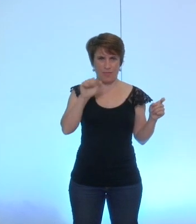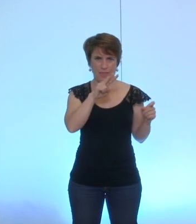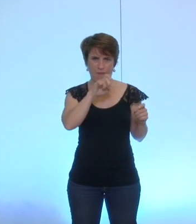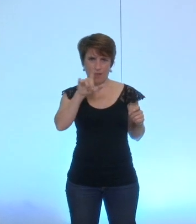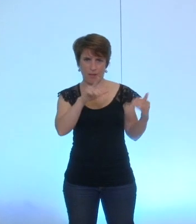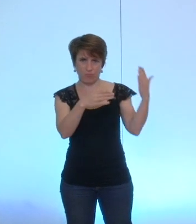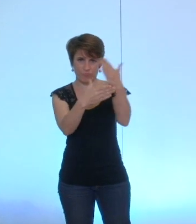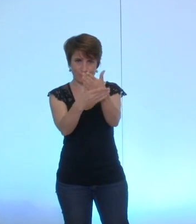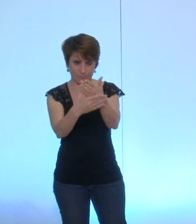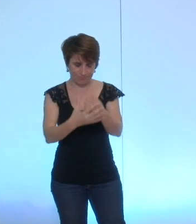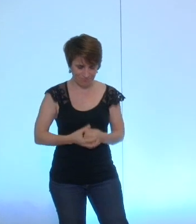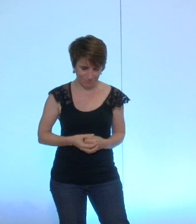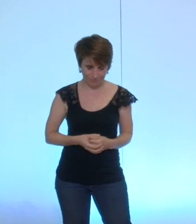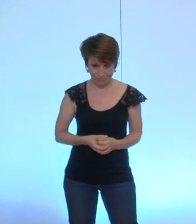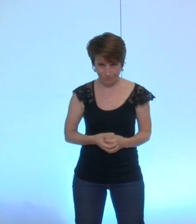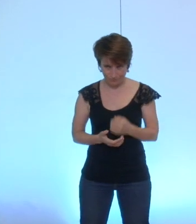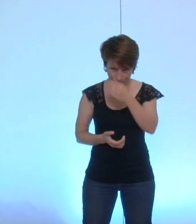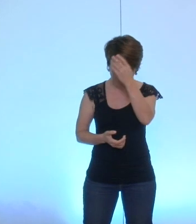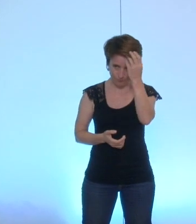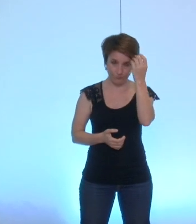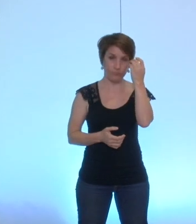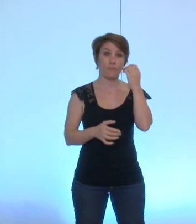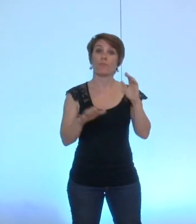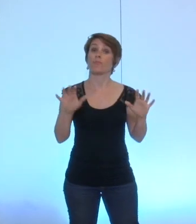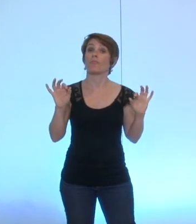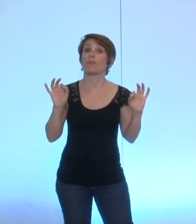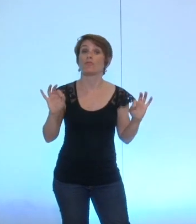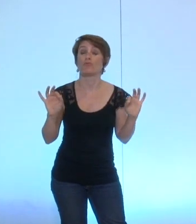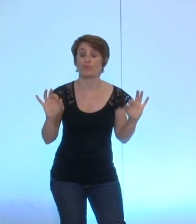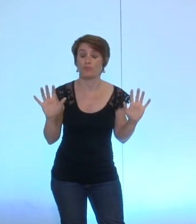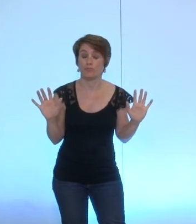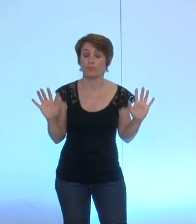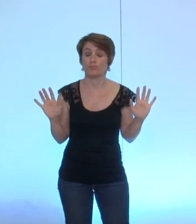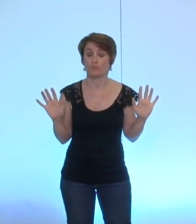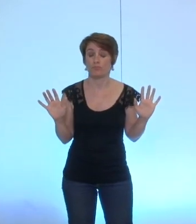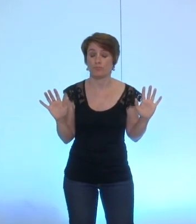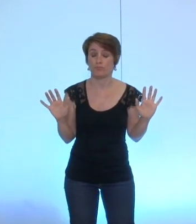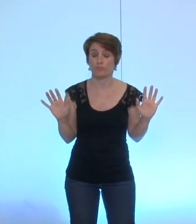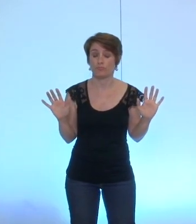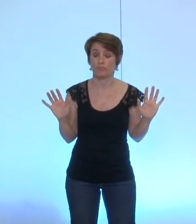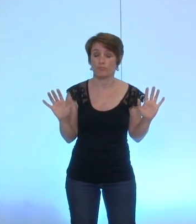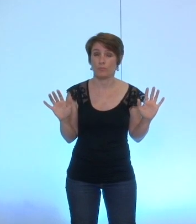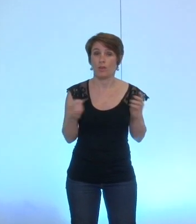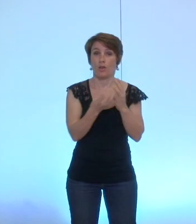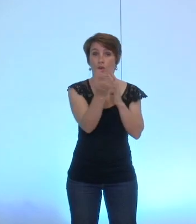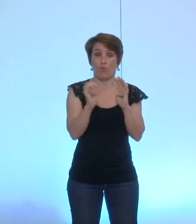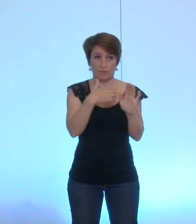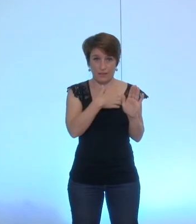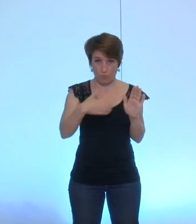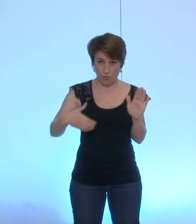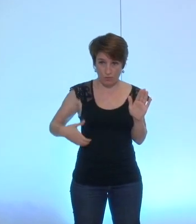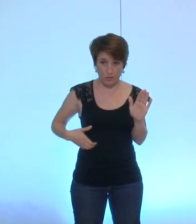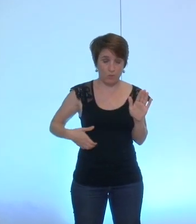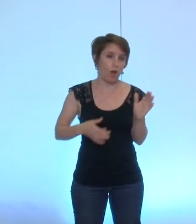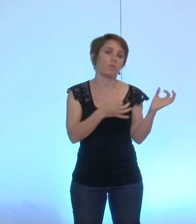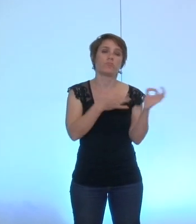effectivement le conseil municipal est amené de manière quasi régulière à voter